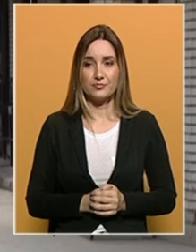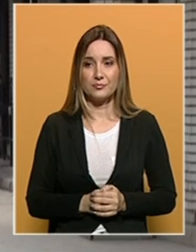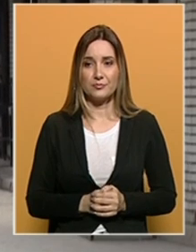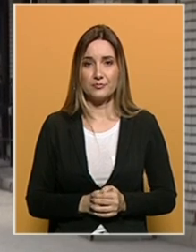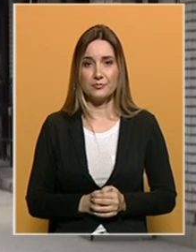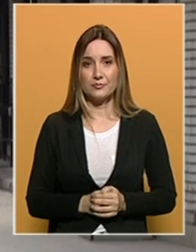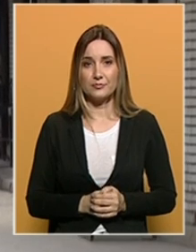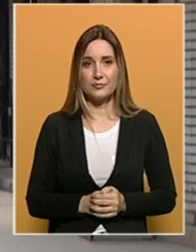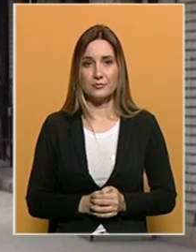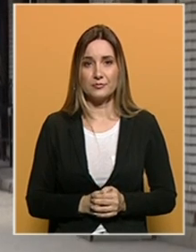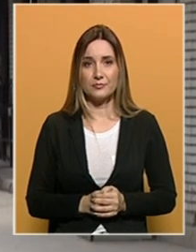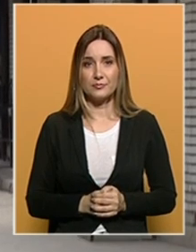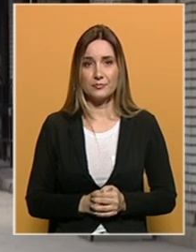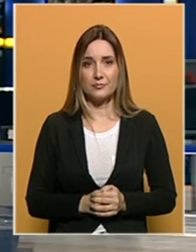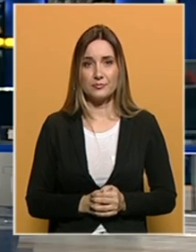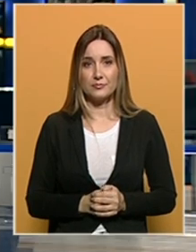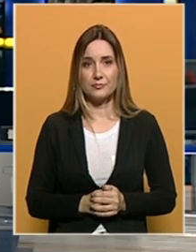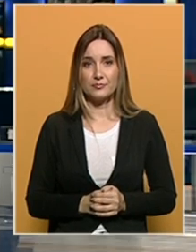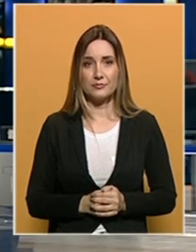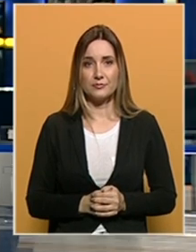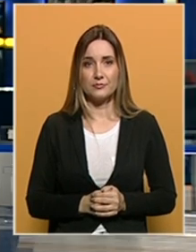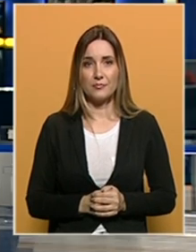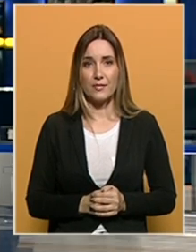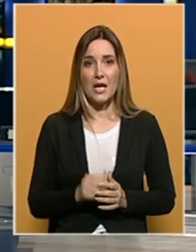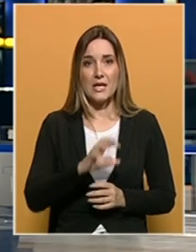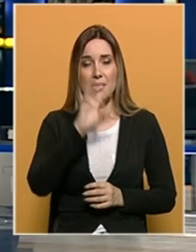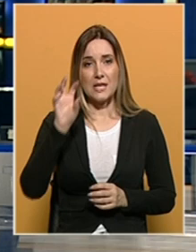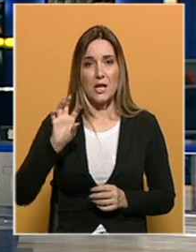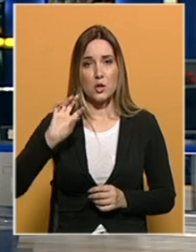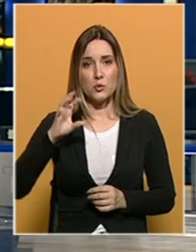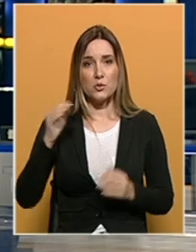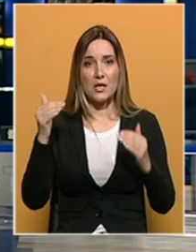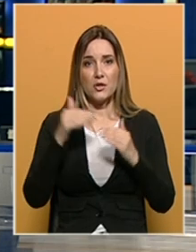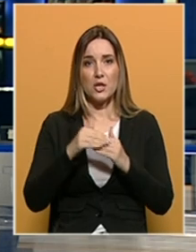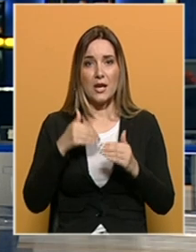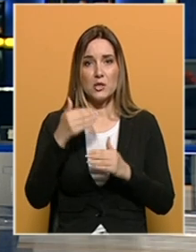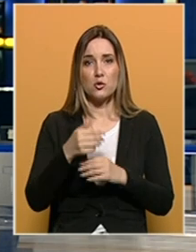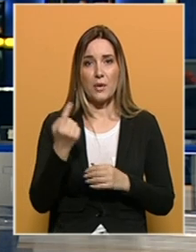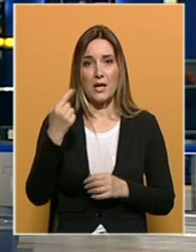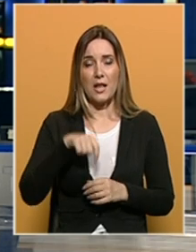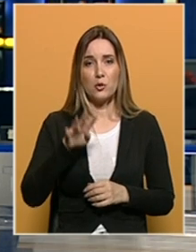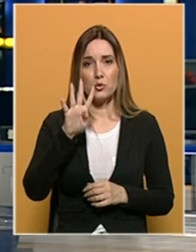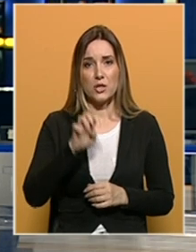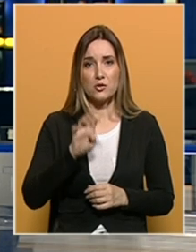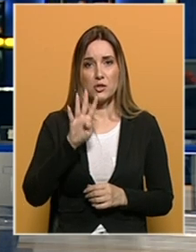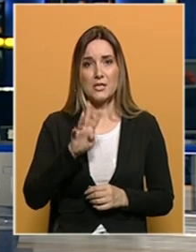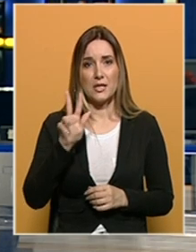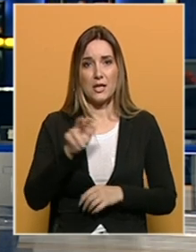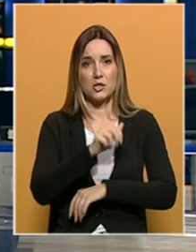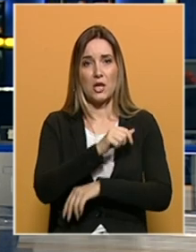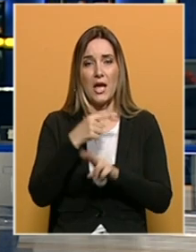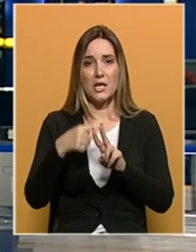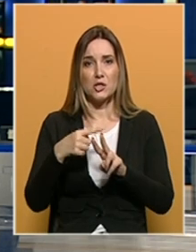Elvir Bucalo, Breza. Sa zalaskom sunca večeras je nastupila 1443.